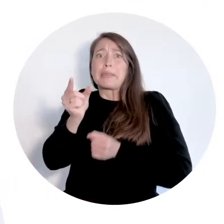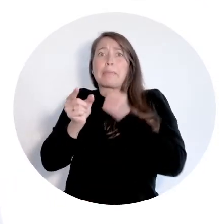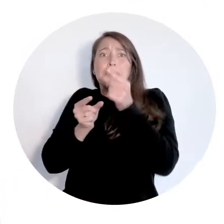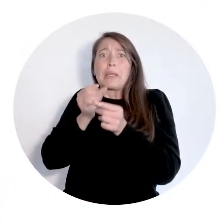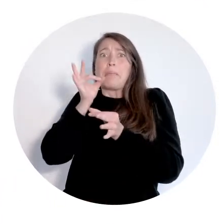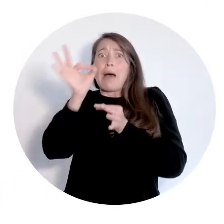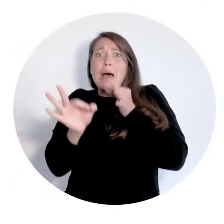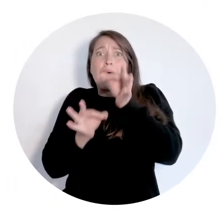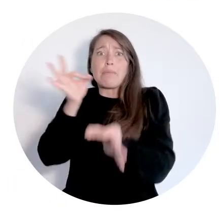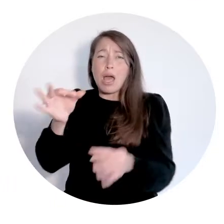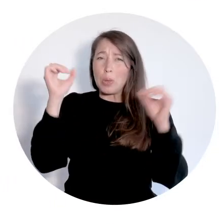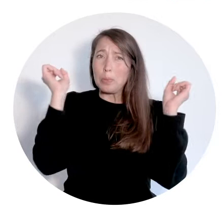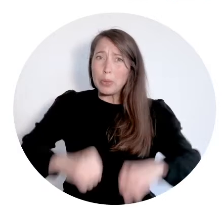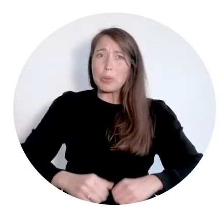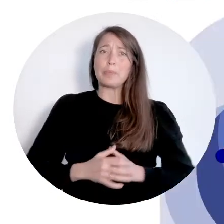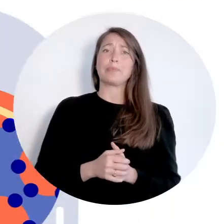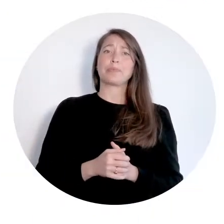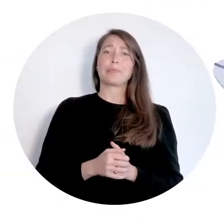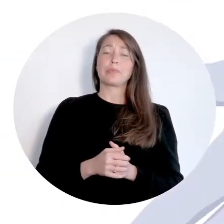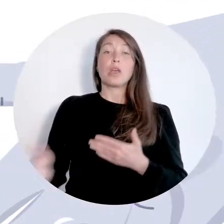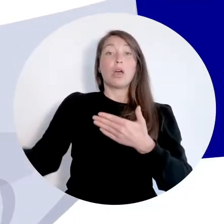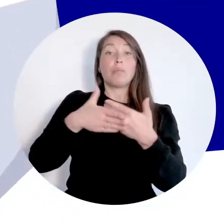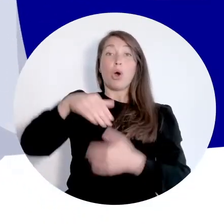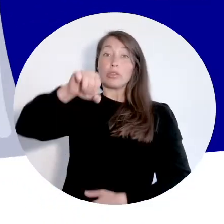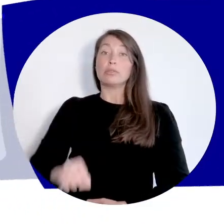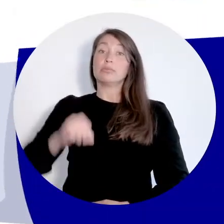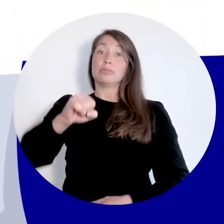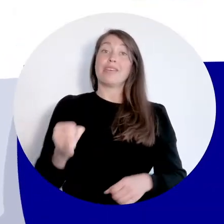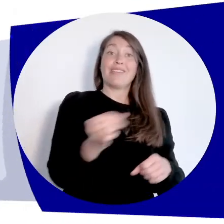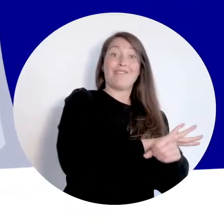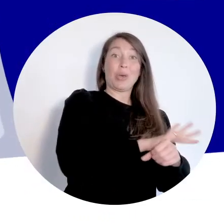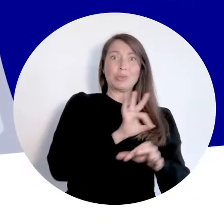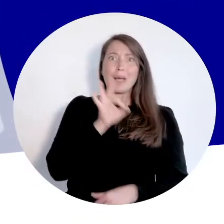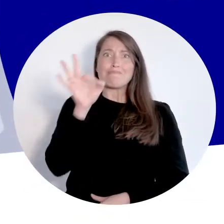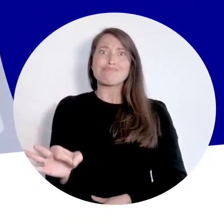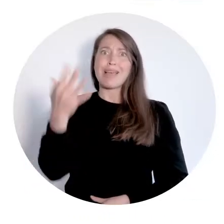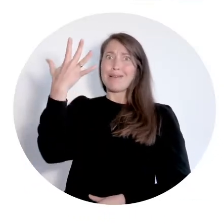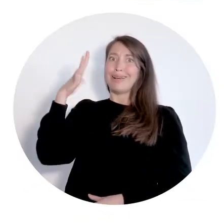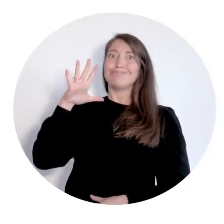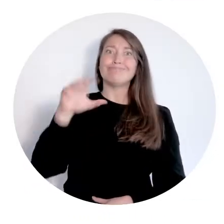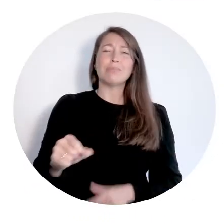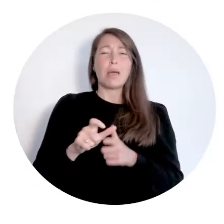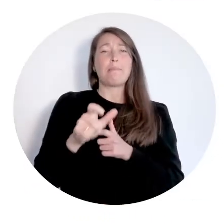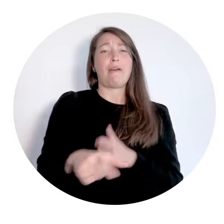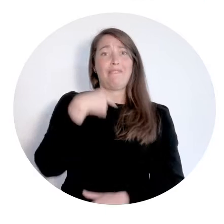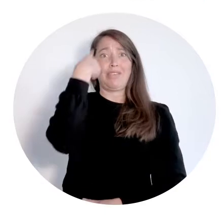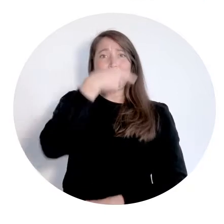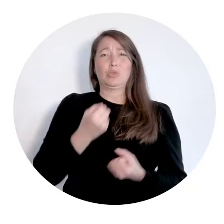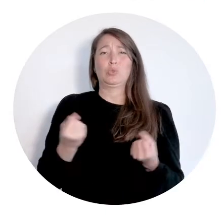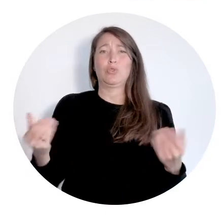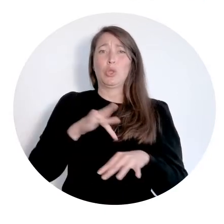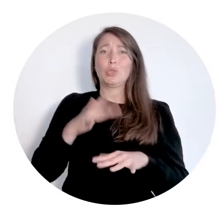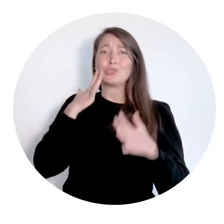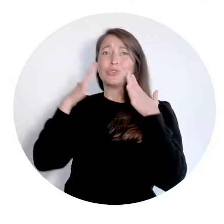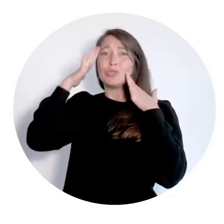transmettre le virus par de petits postillons. Quand on pose sa main sur une surface contaminée et ensuite sur son visage que l'on touche des centaines de fois par